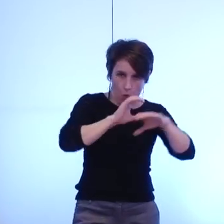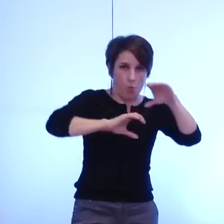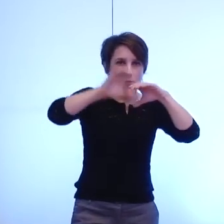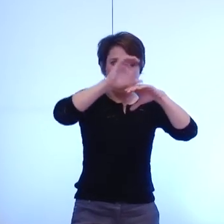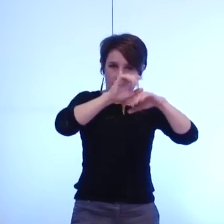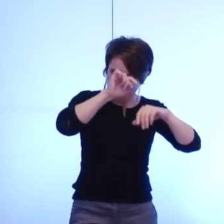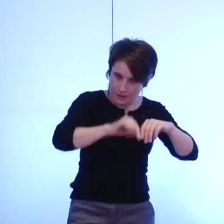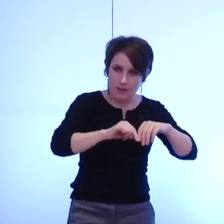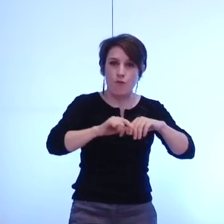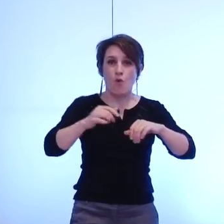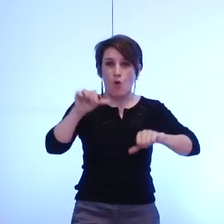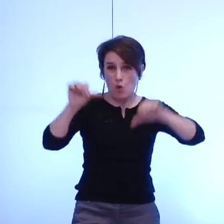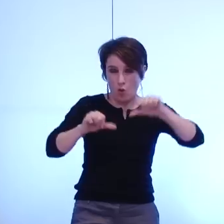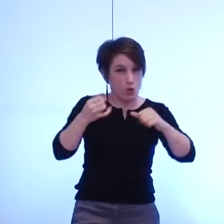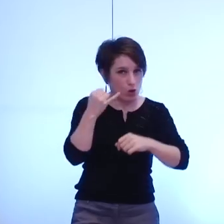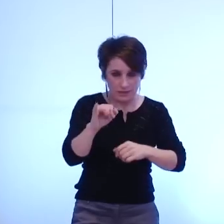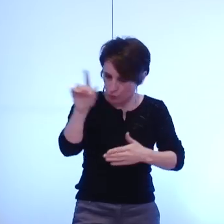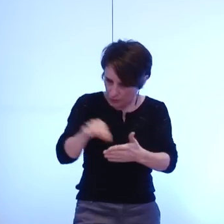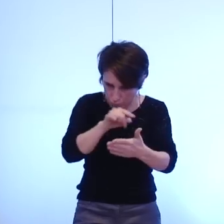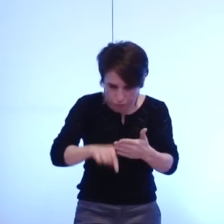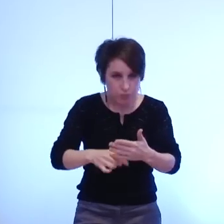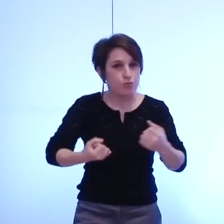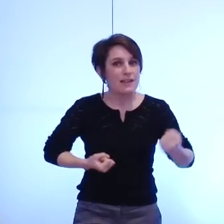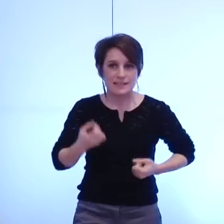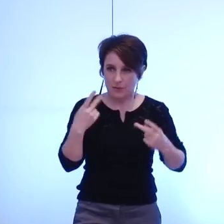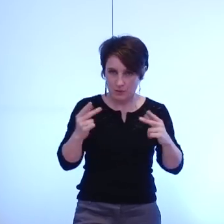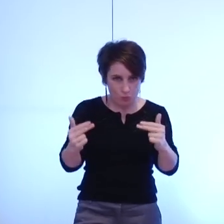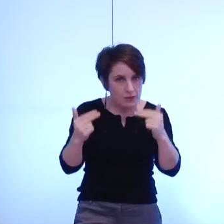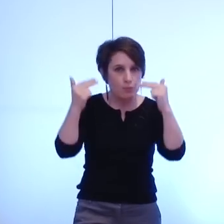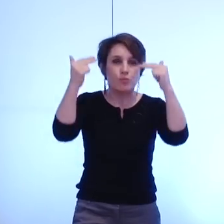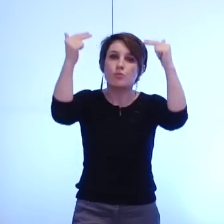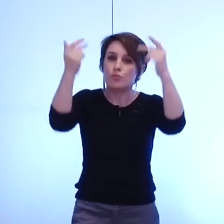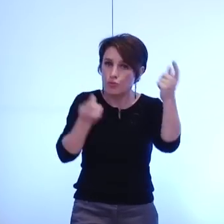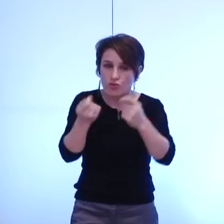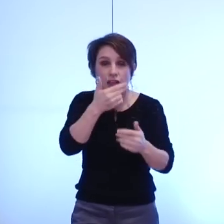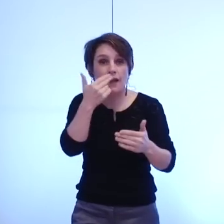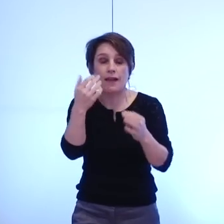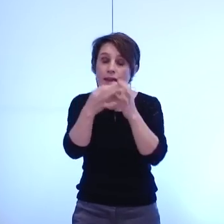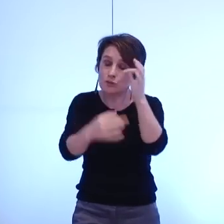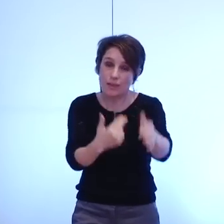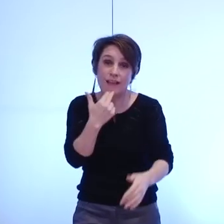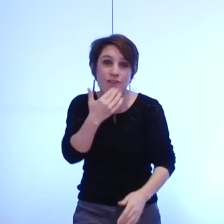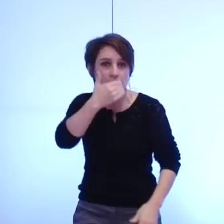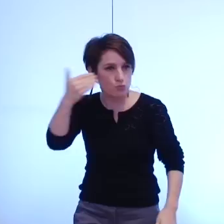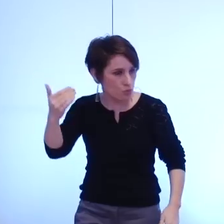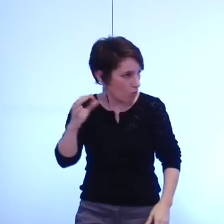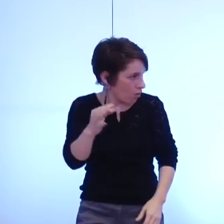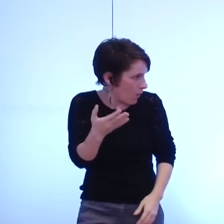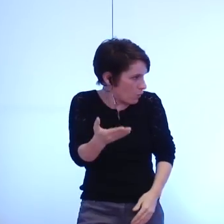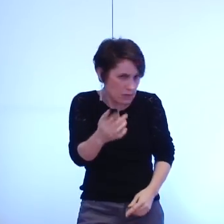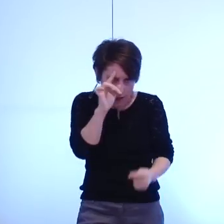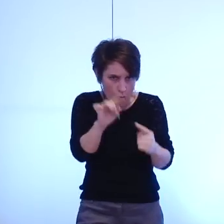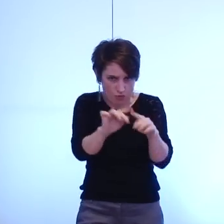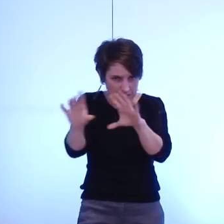inutiles à l'intérieur du territoire améliorer les services publics les gérer plus efficacement voilà des objectifs concrets